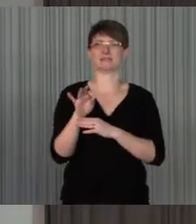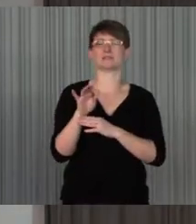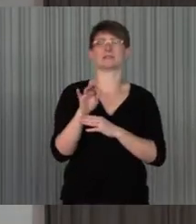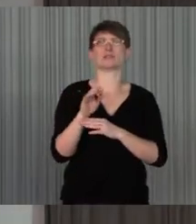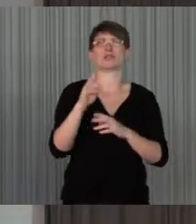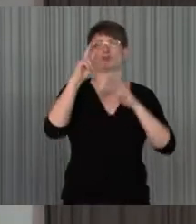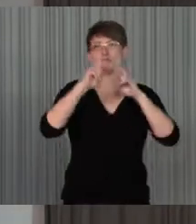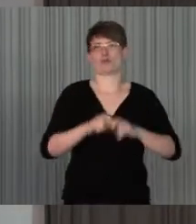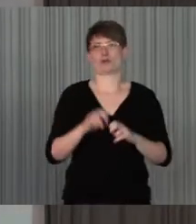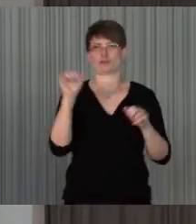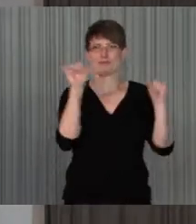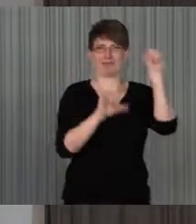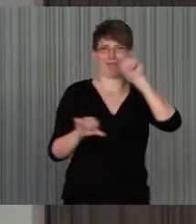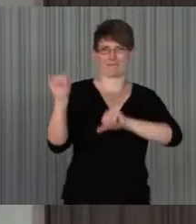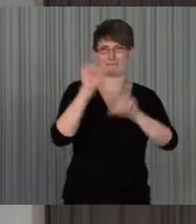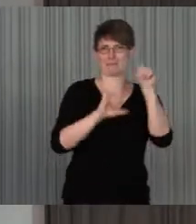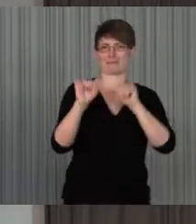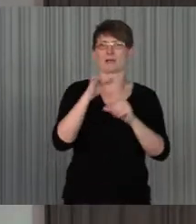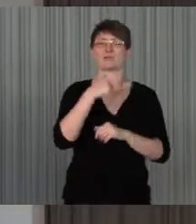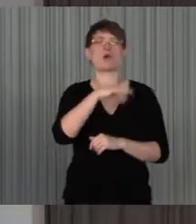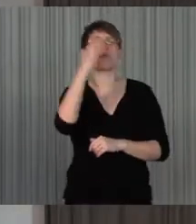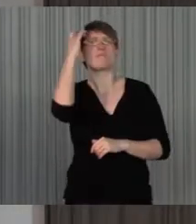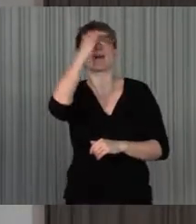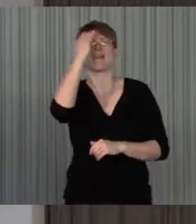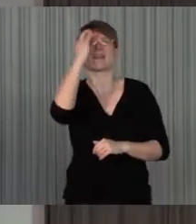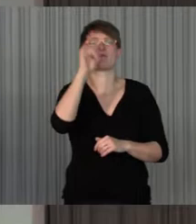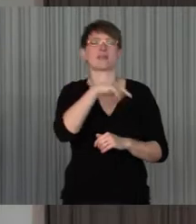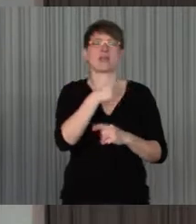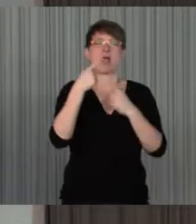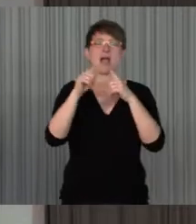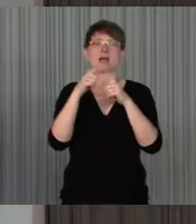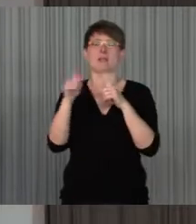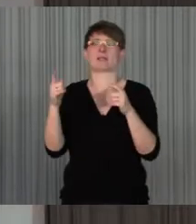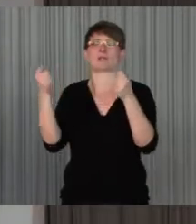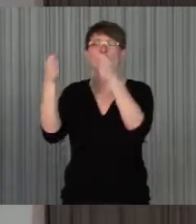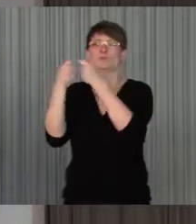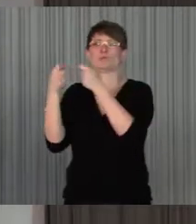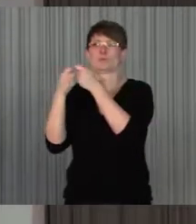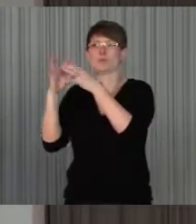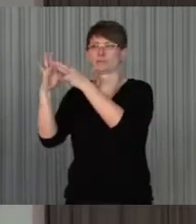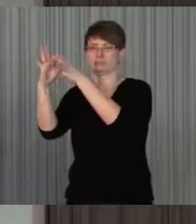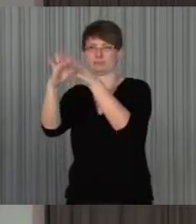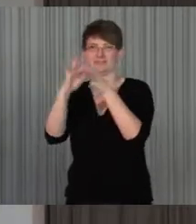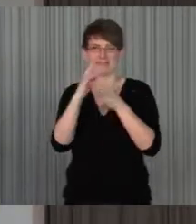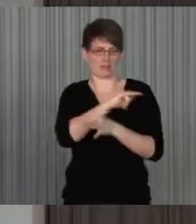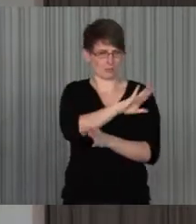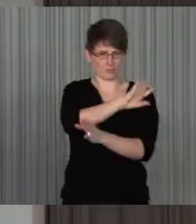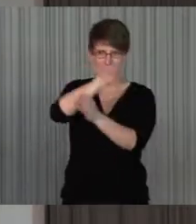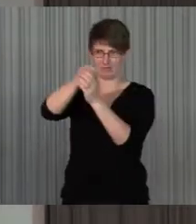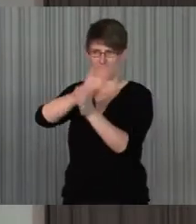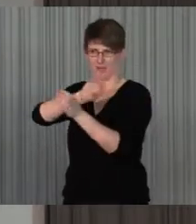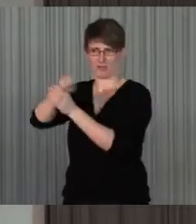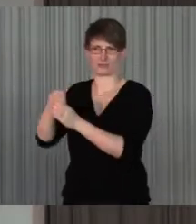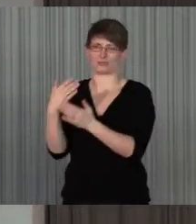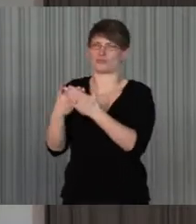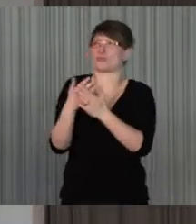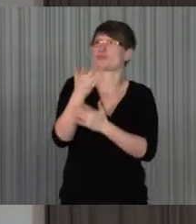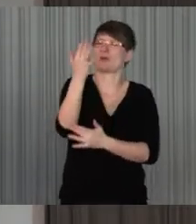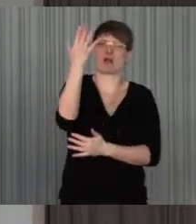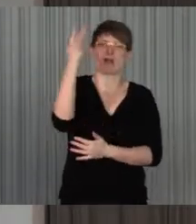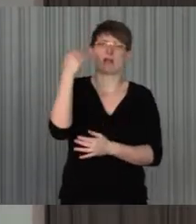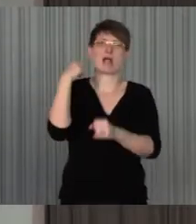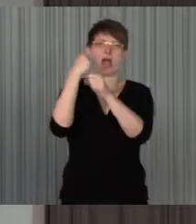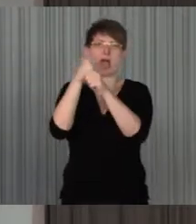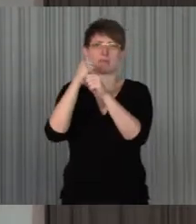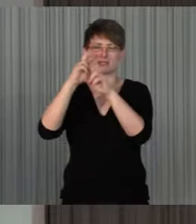überlegen Sie auch gleichzeitig, wie man diese Entwicklung auch in anderen Zusammenhängen nutzbar machen kann. Da denken Sie zum Beispiel an